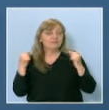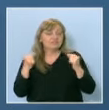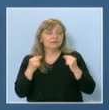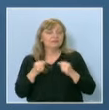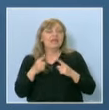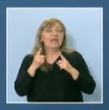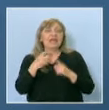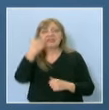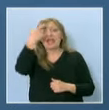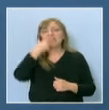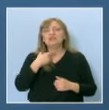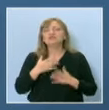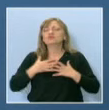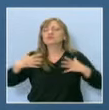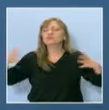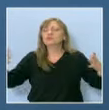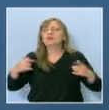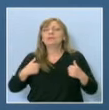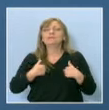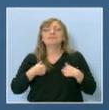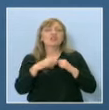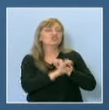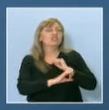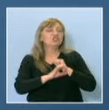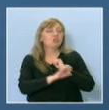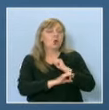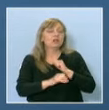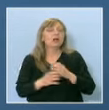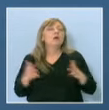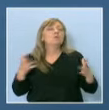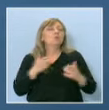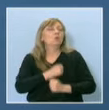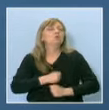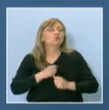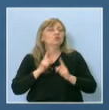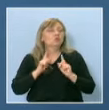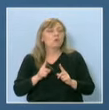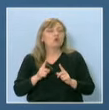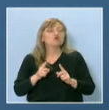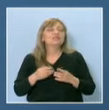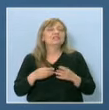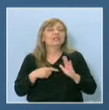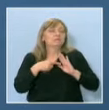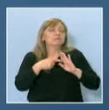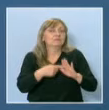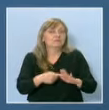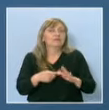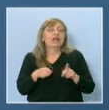личност в българската история, която много трудно би могла да се пресъздаде като